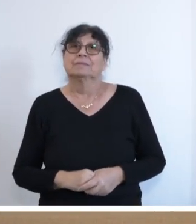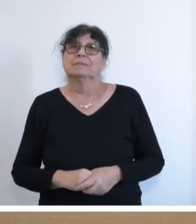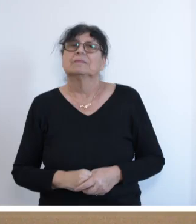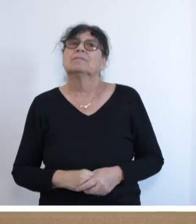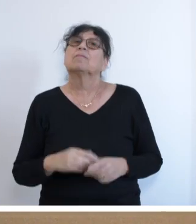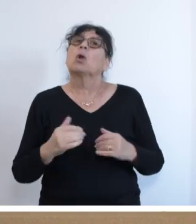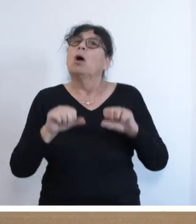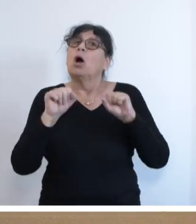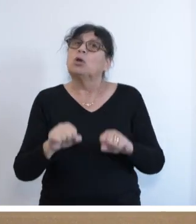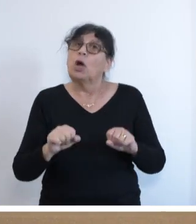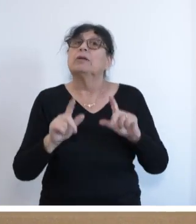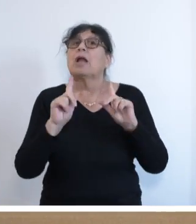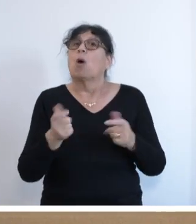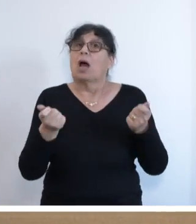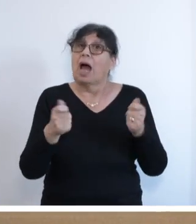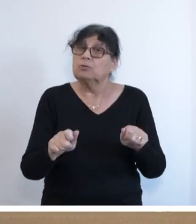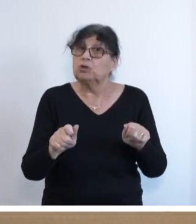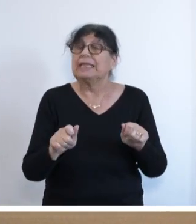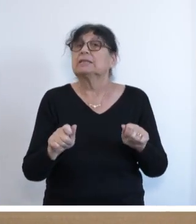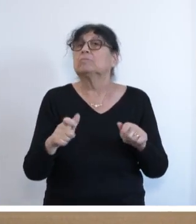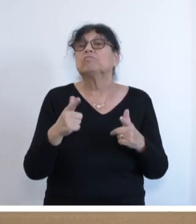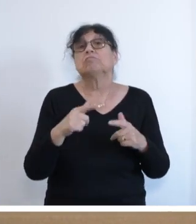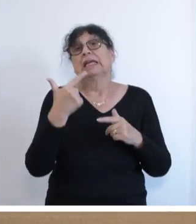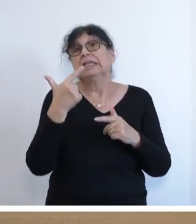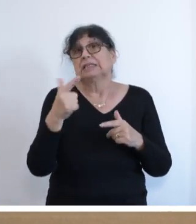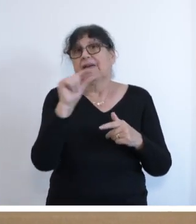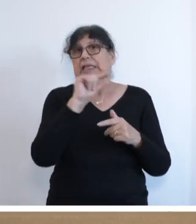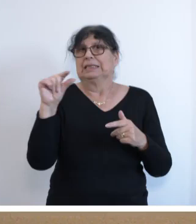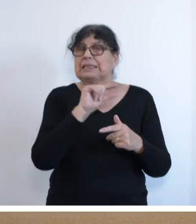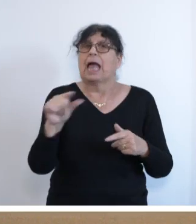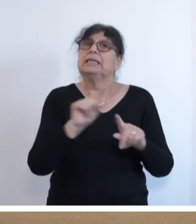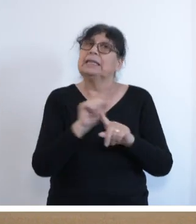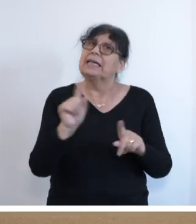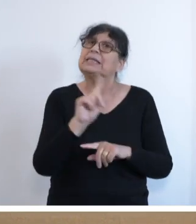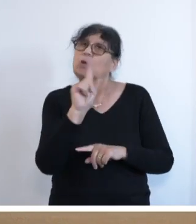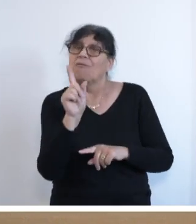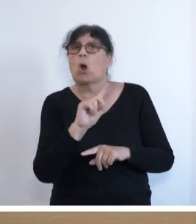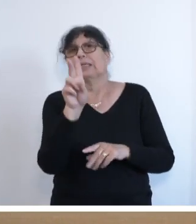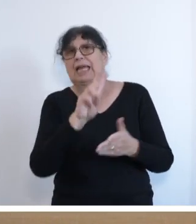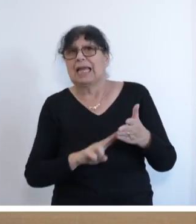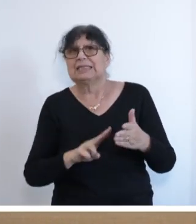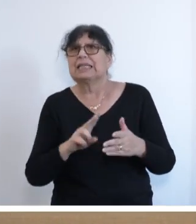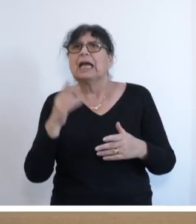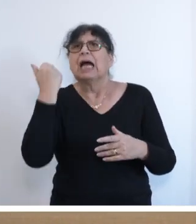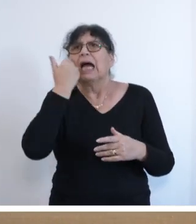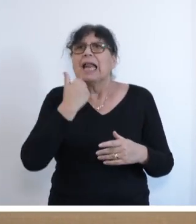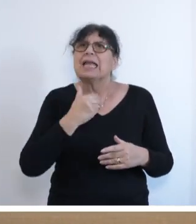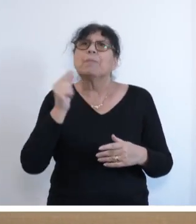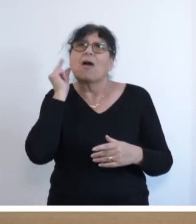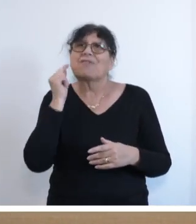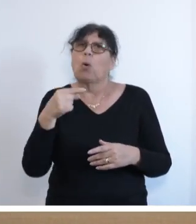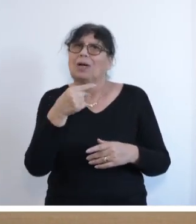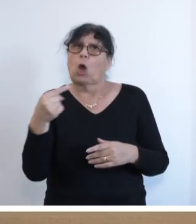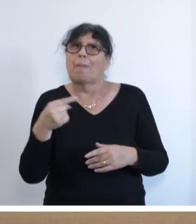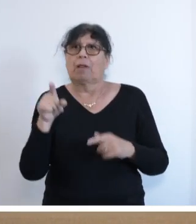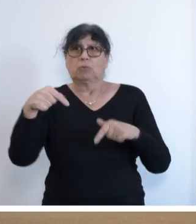Wir können uns da noch anschließen. Das habe ich die zwei Zeilen nicht direkt gelesen. Liebe Frau Göbel, die Frau Göbel ist das, ist heute anwesend an